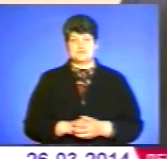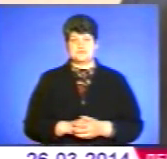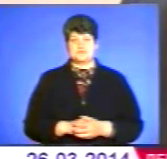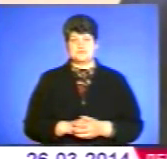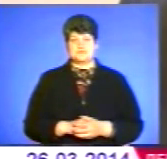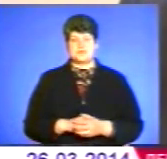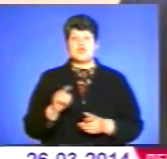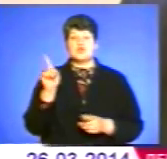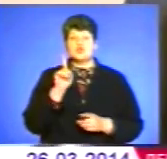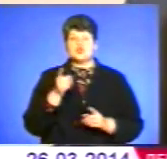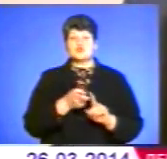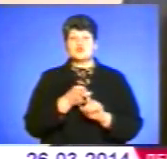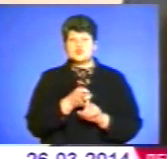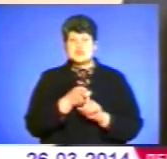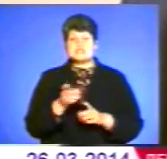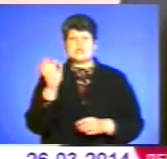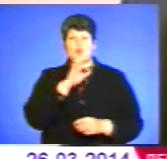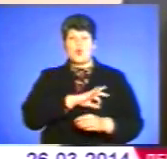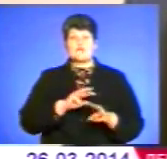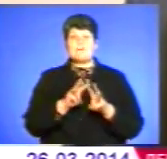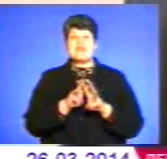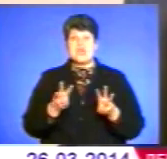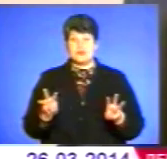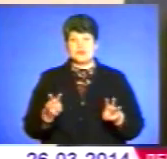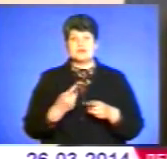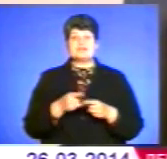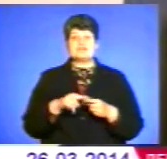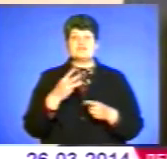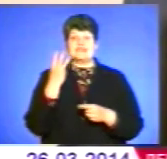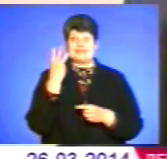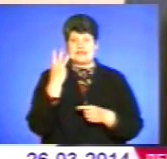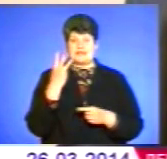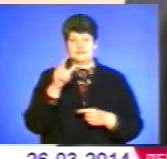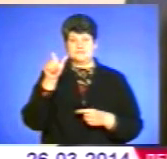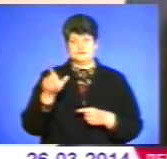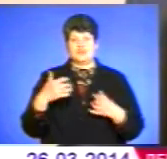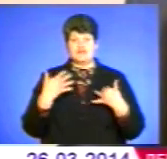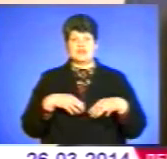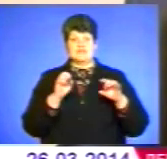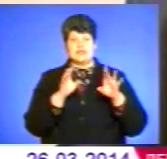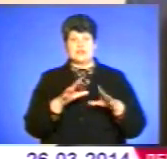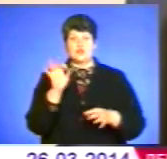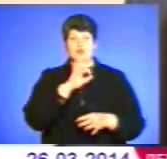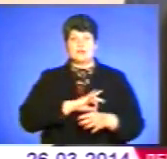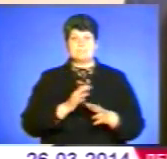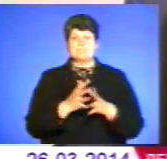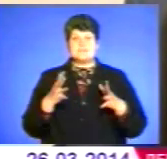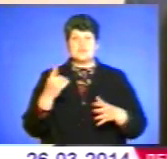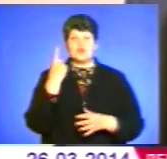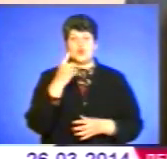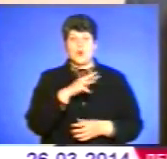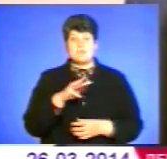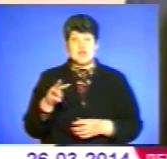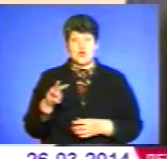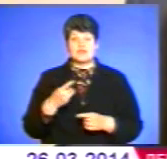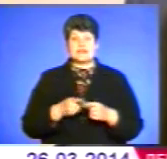Що стосується доходів мільйонерів, то вже три громадяни подали декларації з доходами більше 1 мільйона. Ці